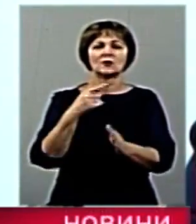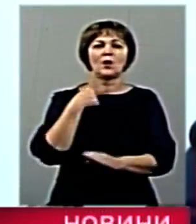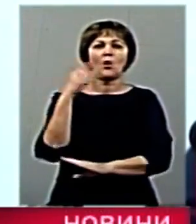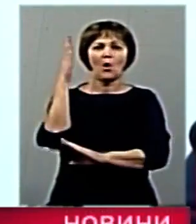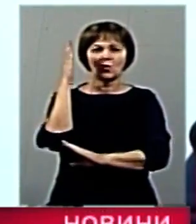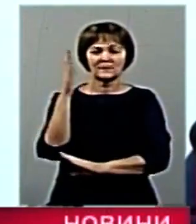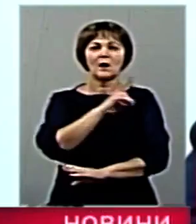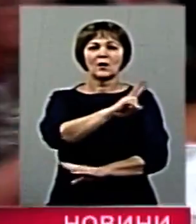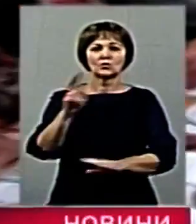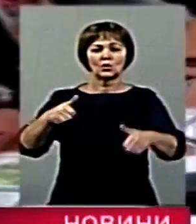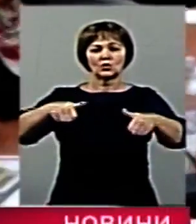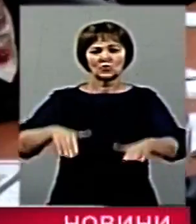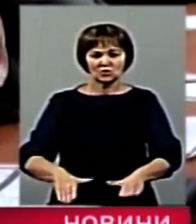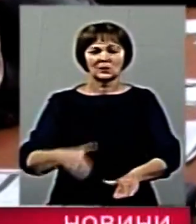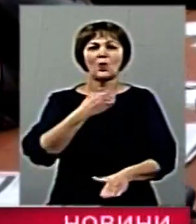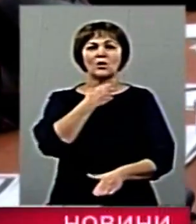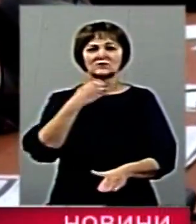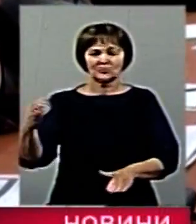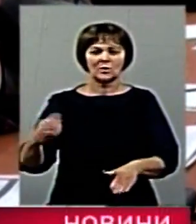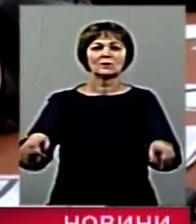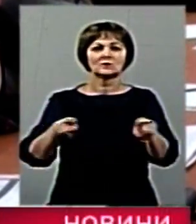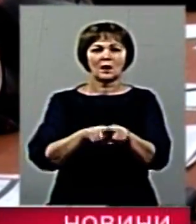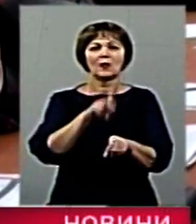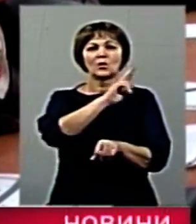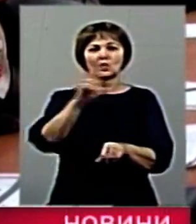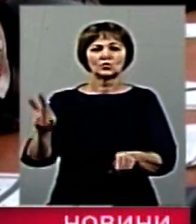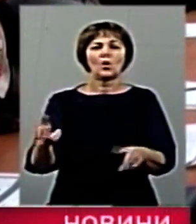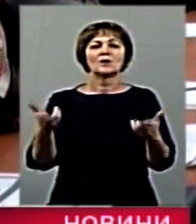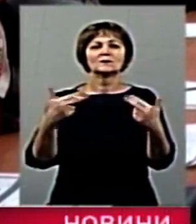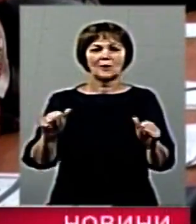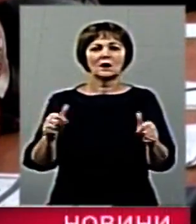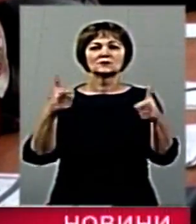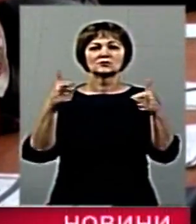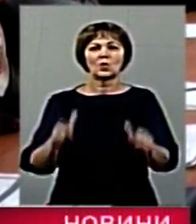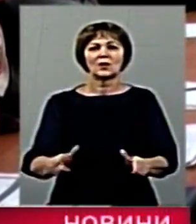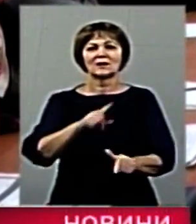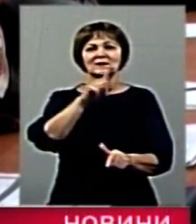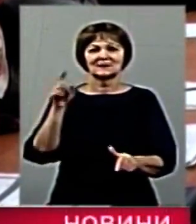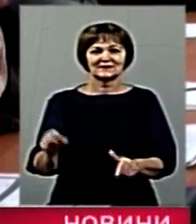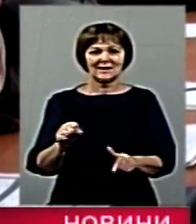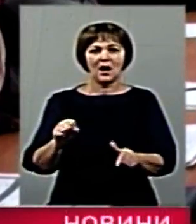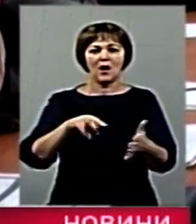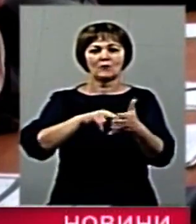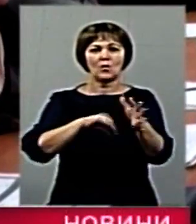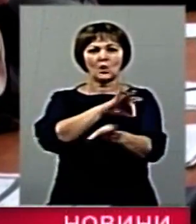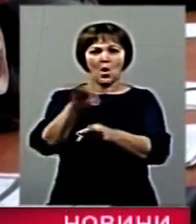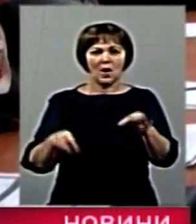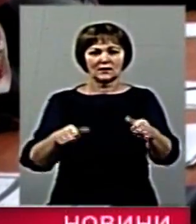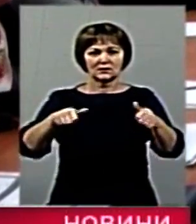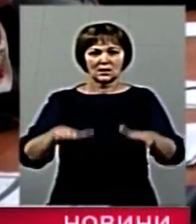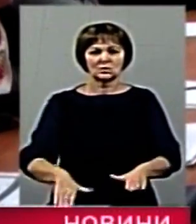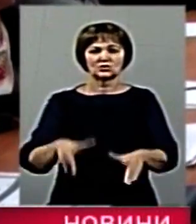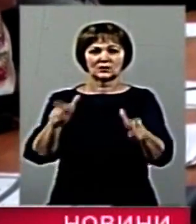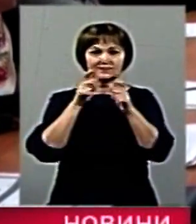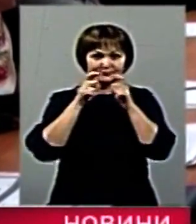І як вирішують членови конкома, так і буде. Ще раз, хто за? Підніміть руки. За що? За проєкт рішення. Добав ці палки рішення.